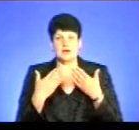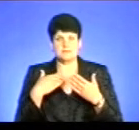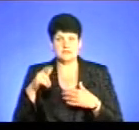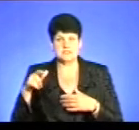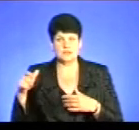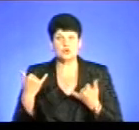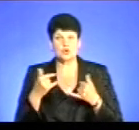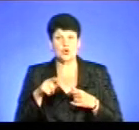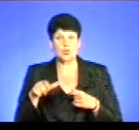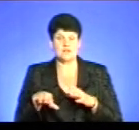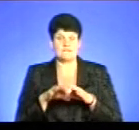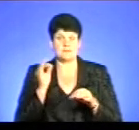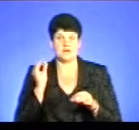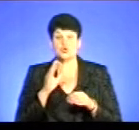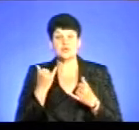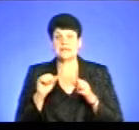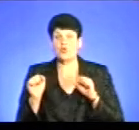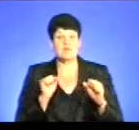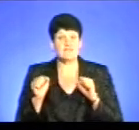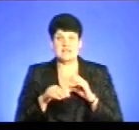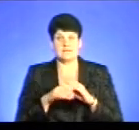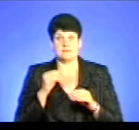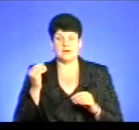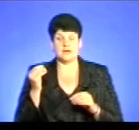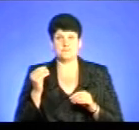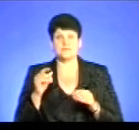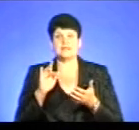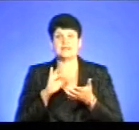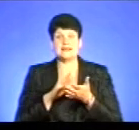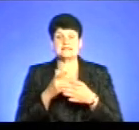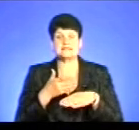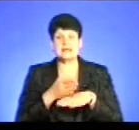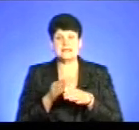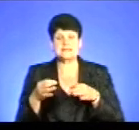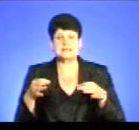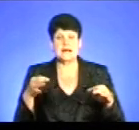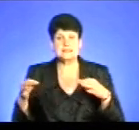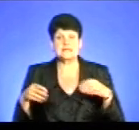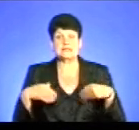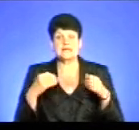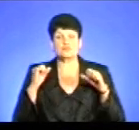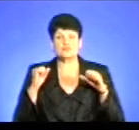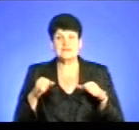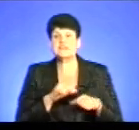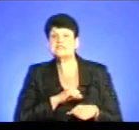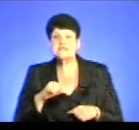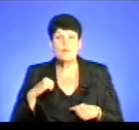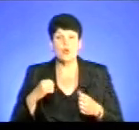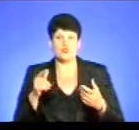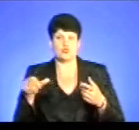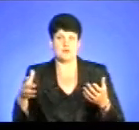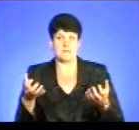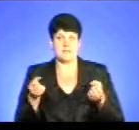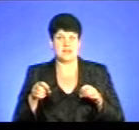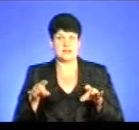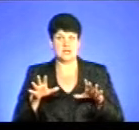Тобто сьогодні люди вибирають, сьогодні не вибирають управління, сьогодні децентралізація дає можливість пацієнту самому прийняти рішення, і